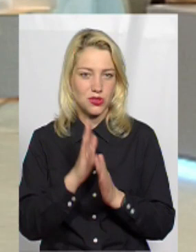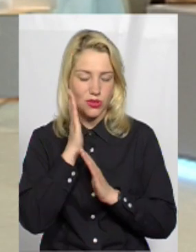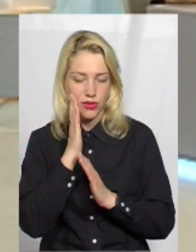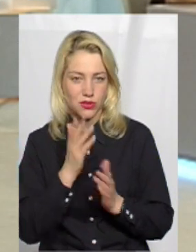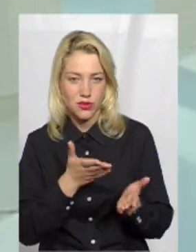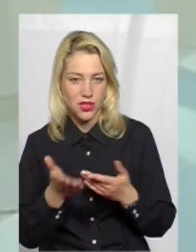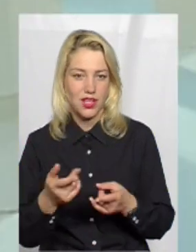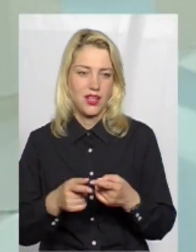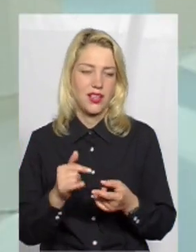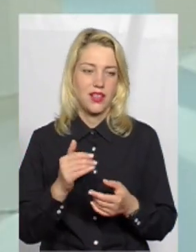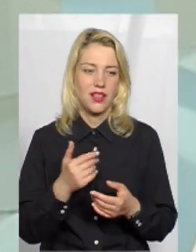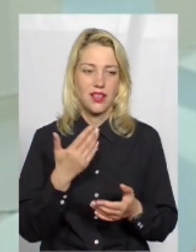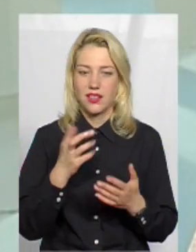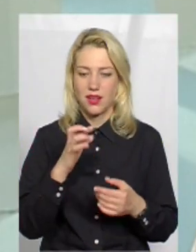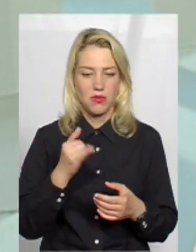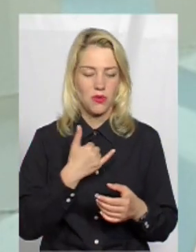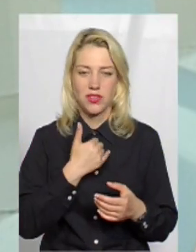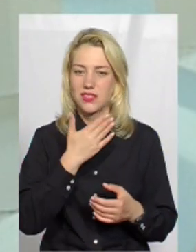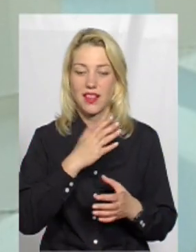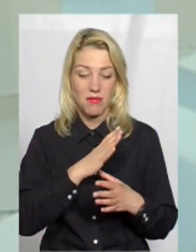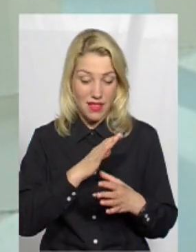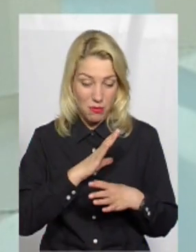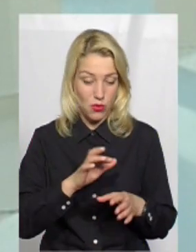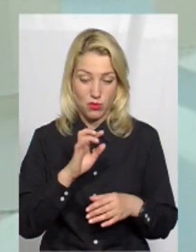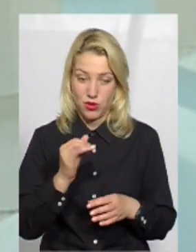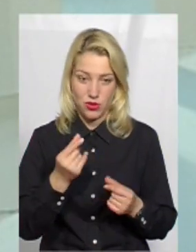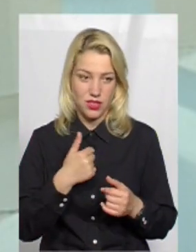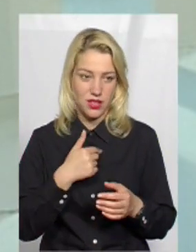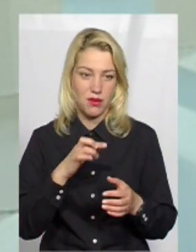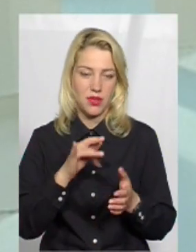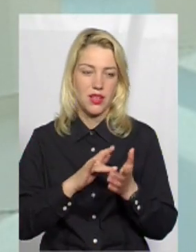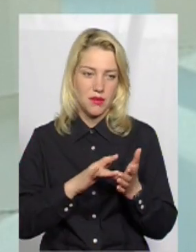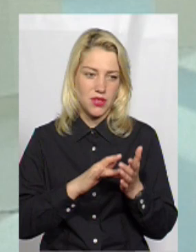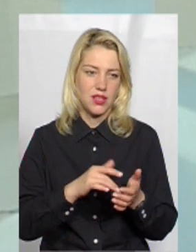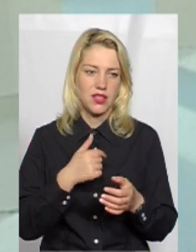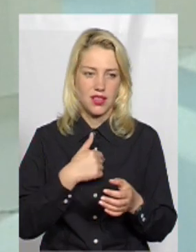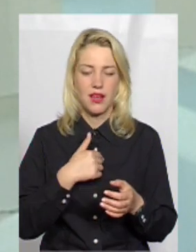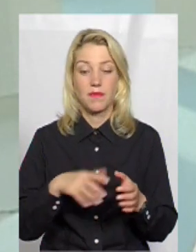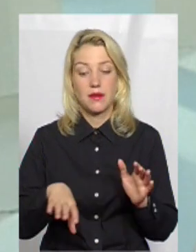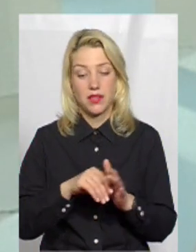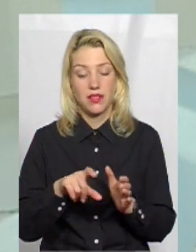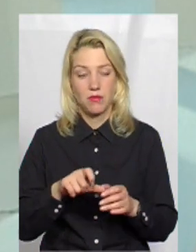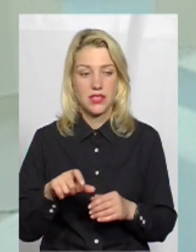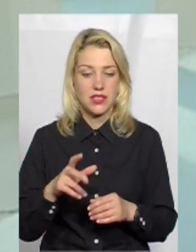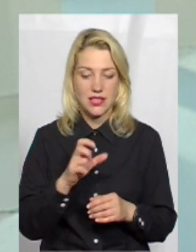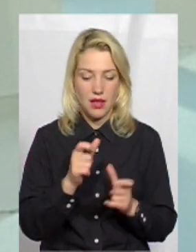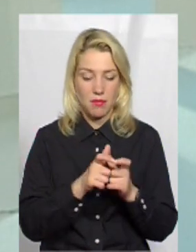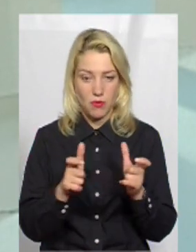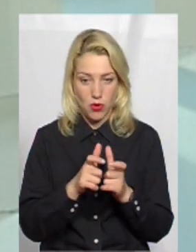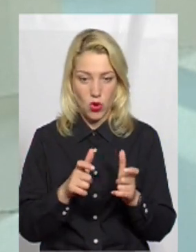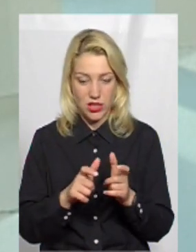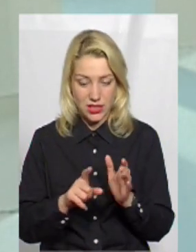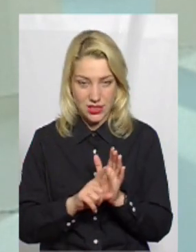наприклад, якби в мене не було грошей, я б все одно подорожував. Я б жив безкоштовно, я б не платив за проїзд, але я хочу подорожувати, я б все одно